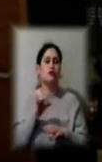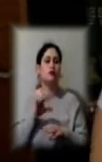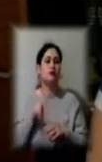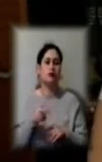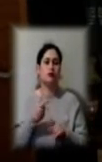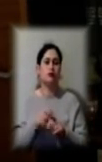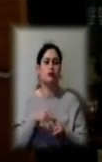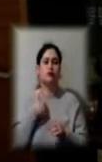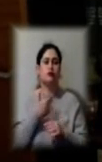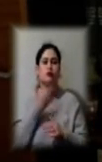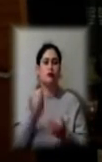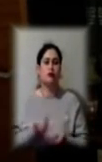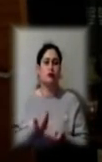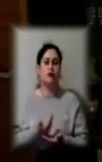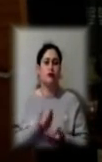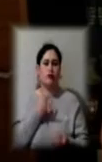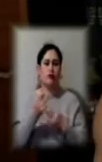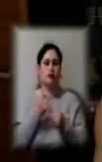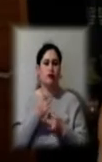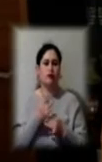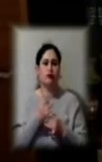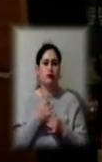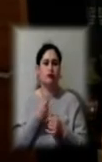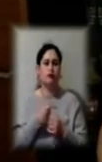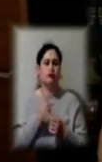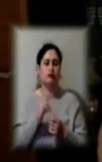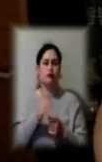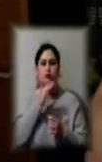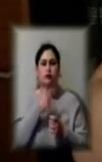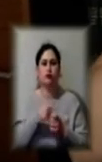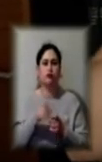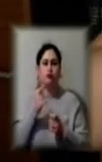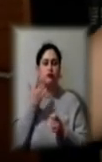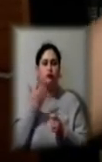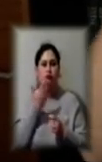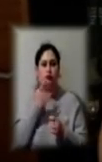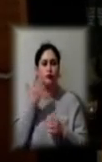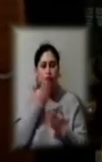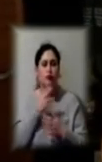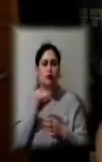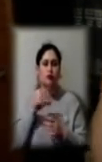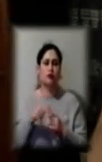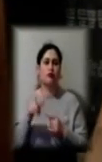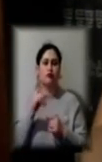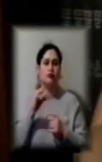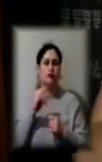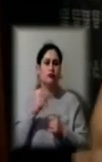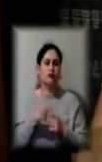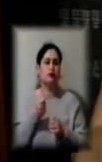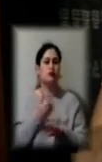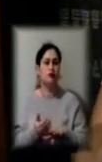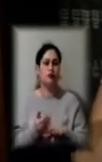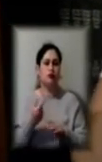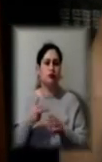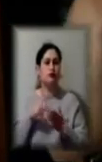живого спілкування, і коли розмовляєш, читаєш текст, він з запізненням доходить до